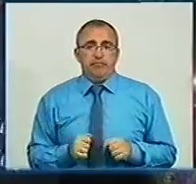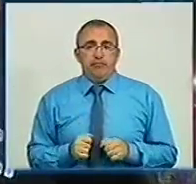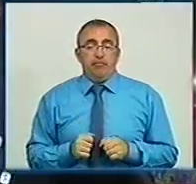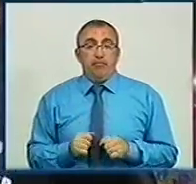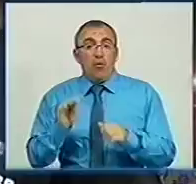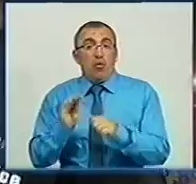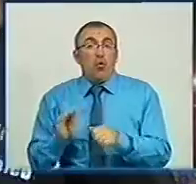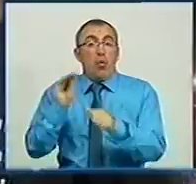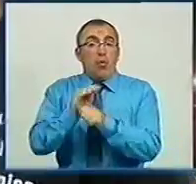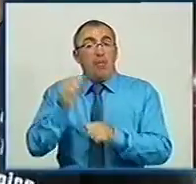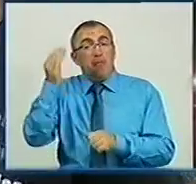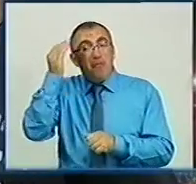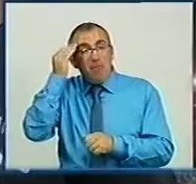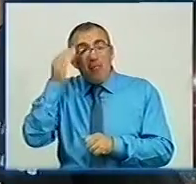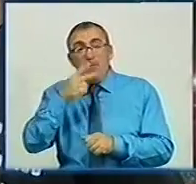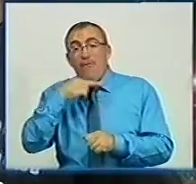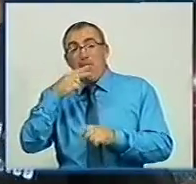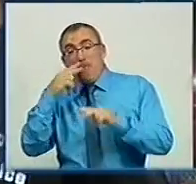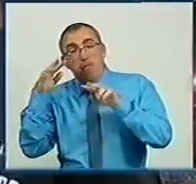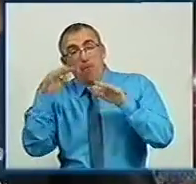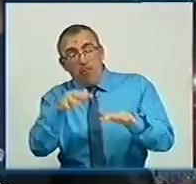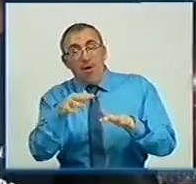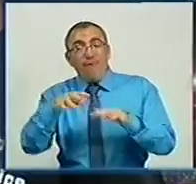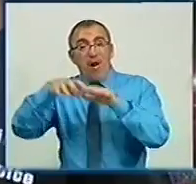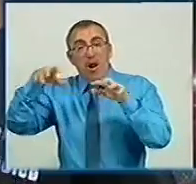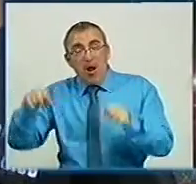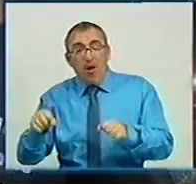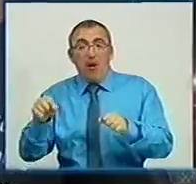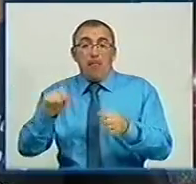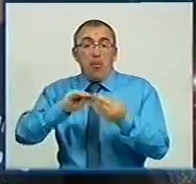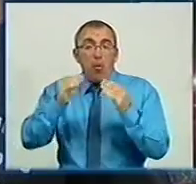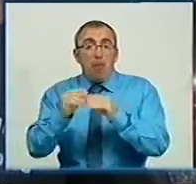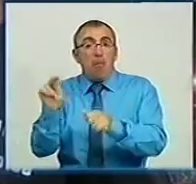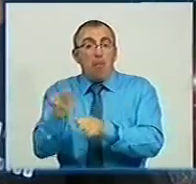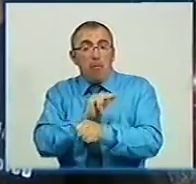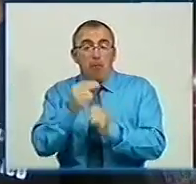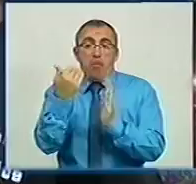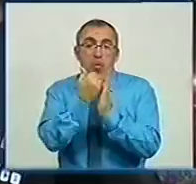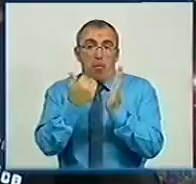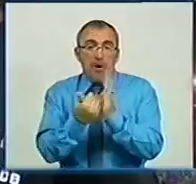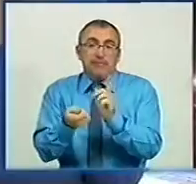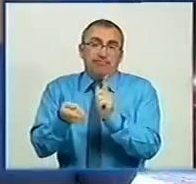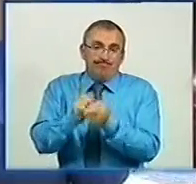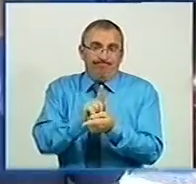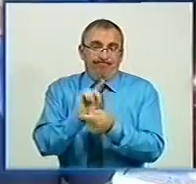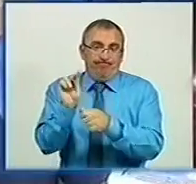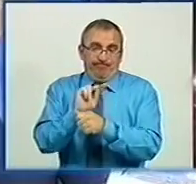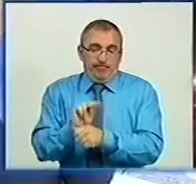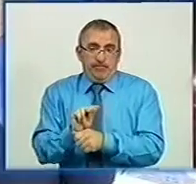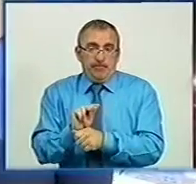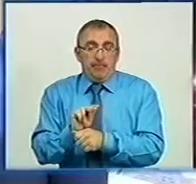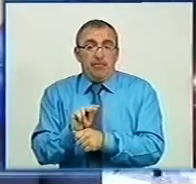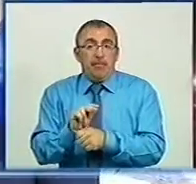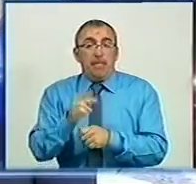Додаткова мета – це привернути увагу влади до проблем в лікувальній програмі замісної терапії. Два місяці тому,